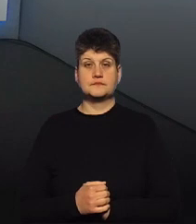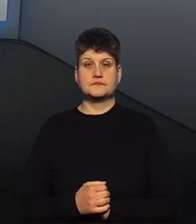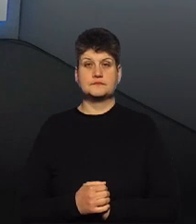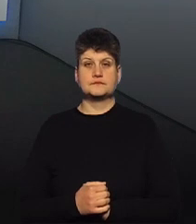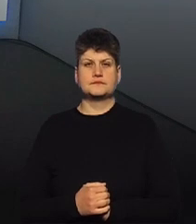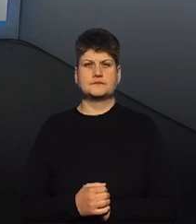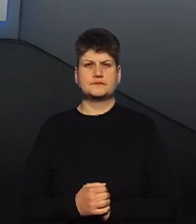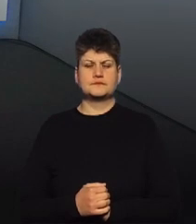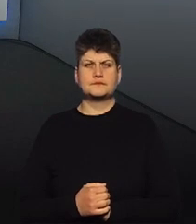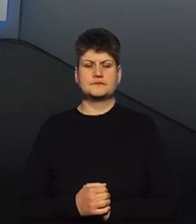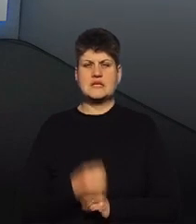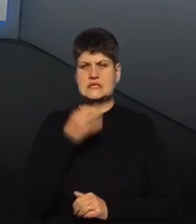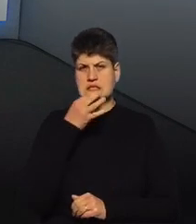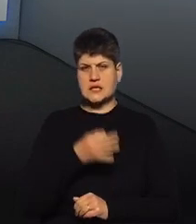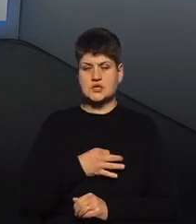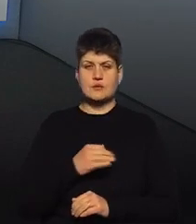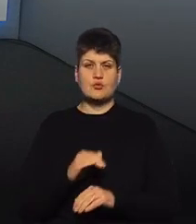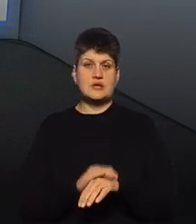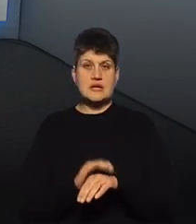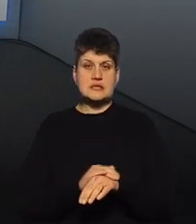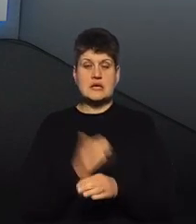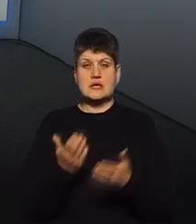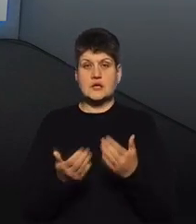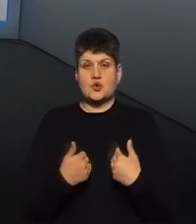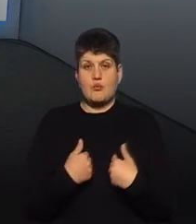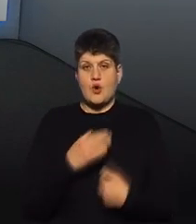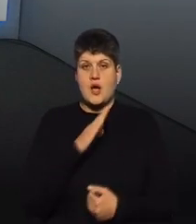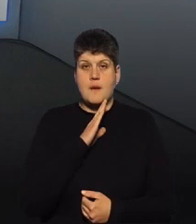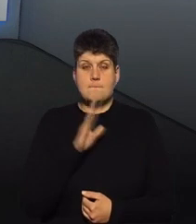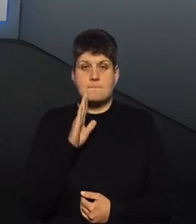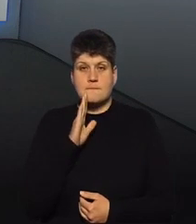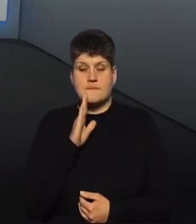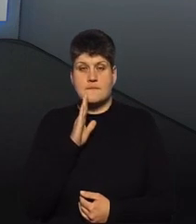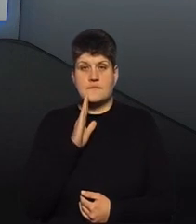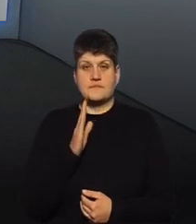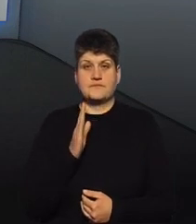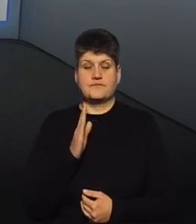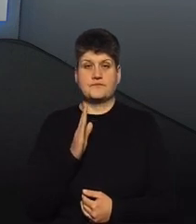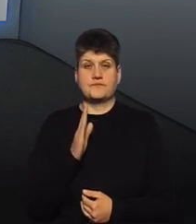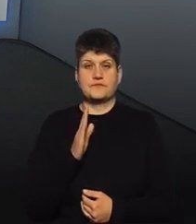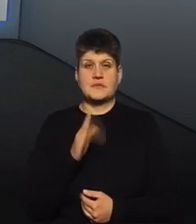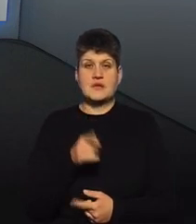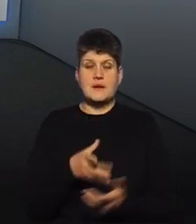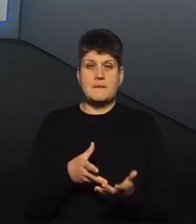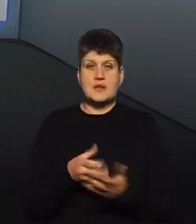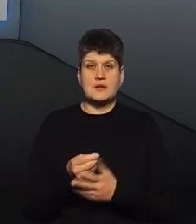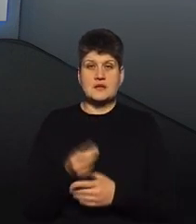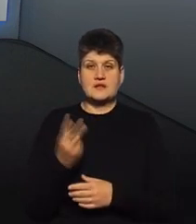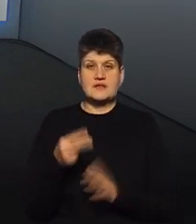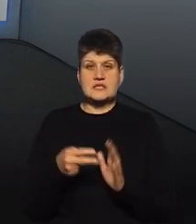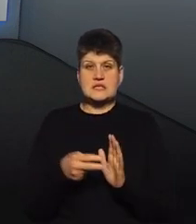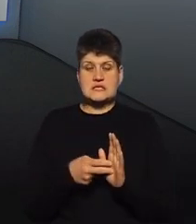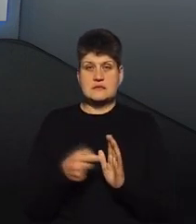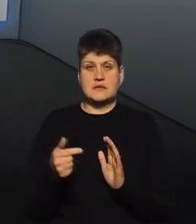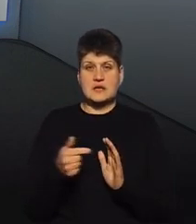Скажіть, будь ласка, дійшов моя мама, доглядачка за бабку, її платять 27 гривень в місяць